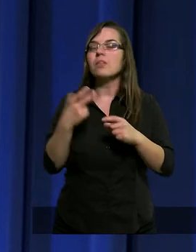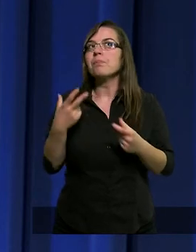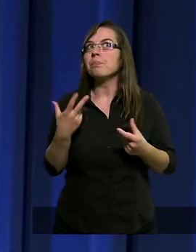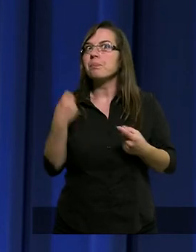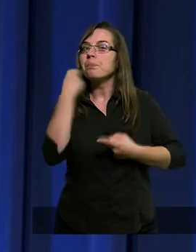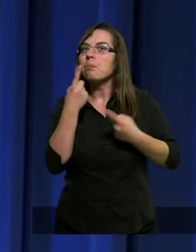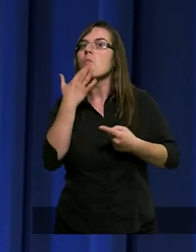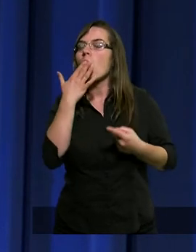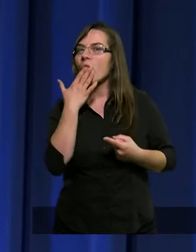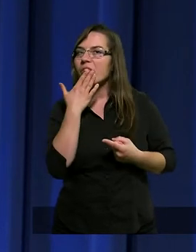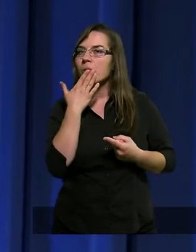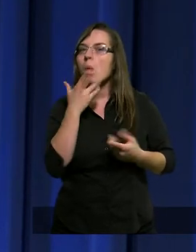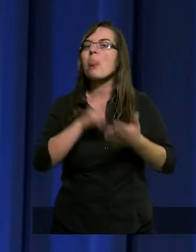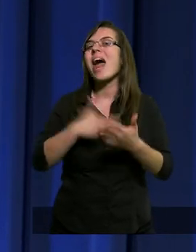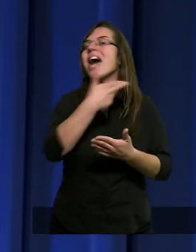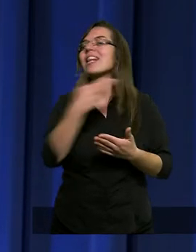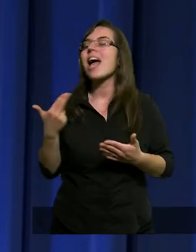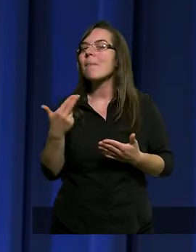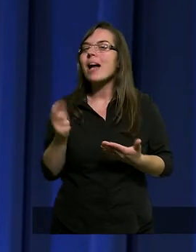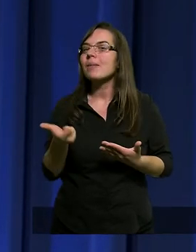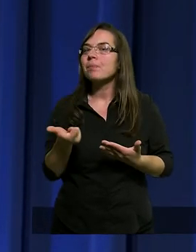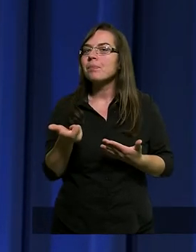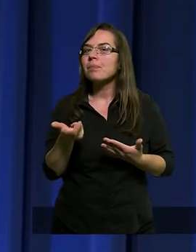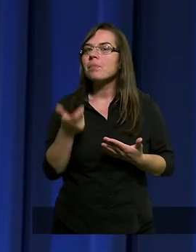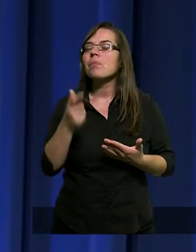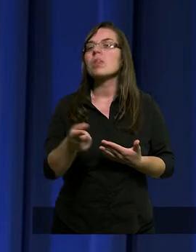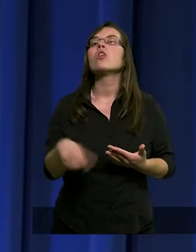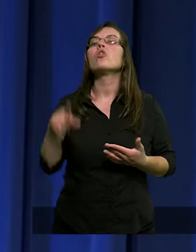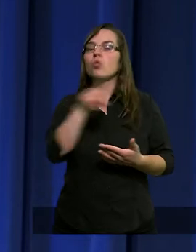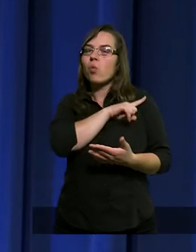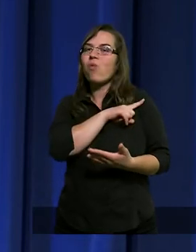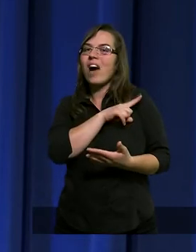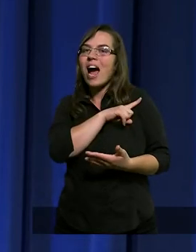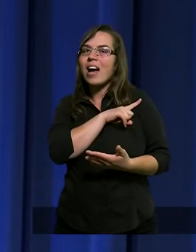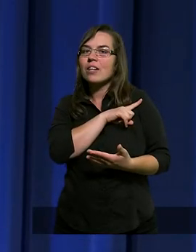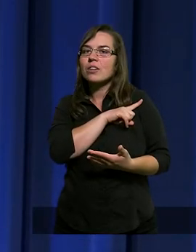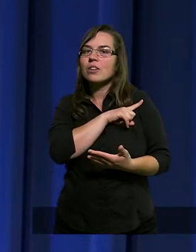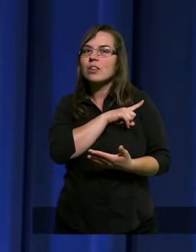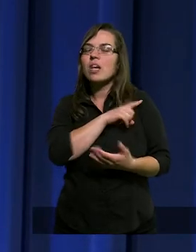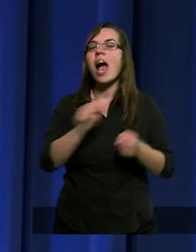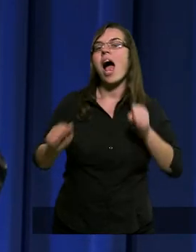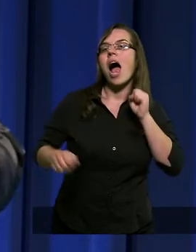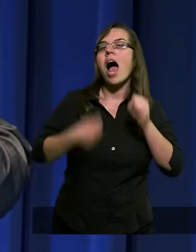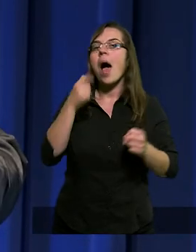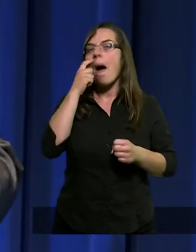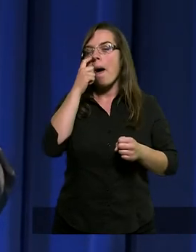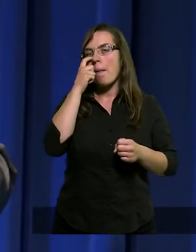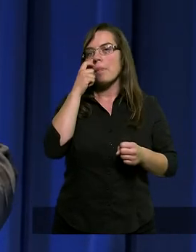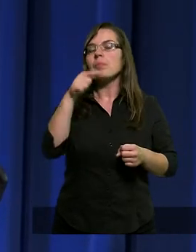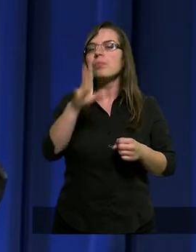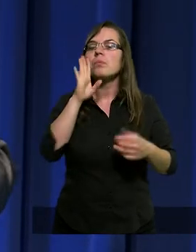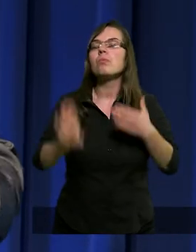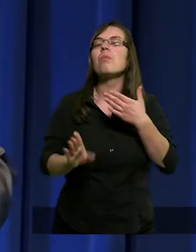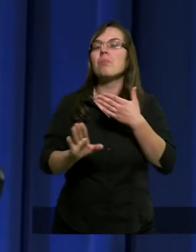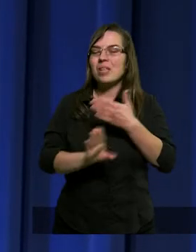mówił na temat czuwajcie. Nawet przedstawił to